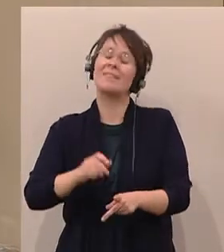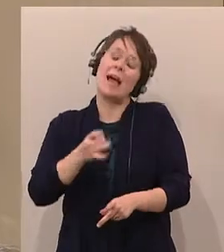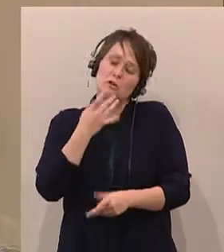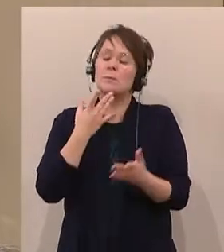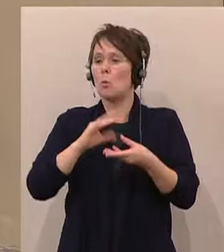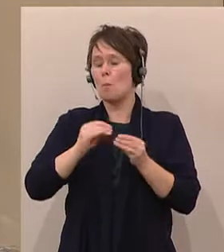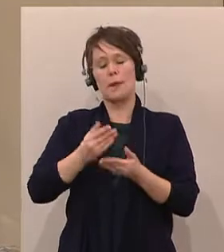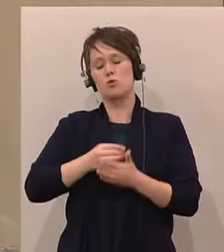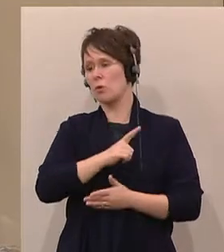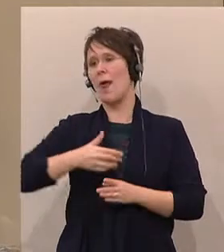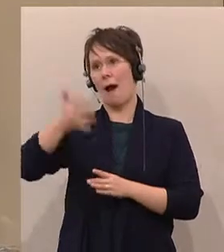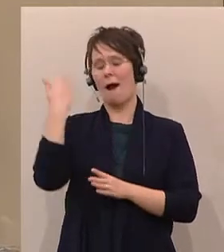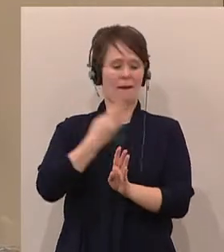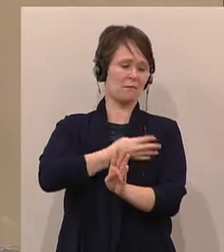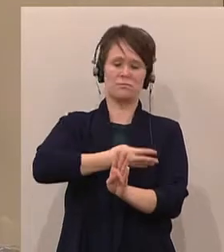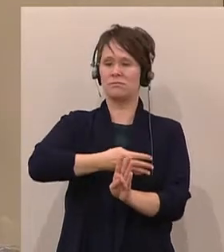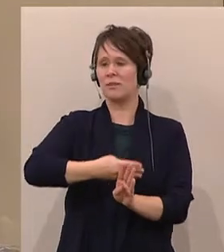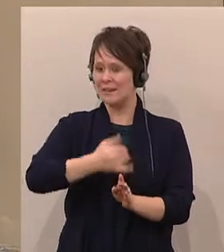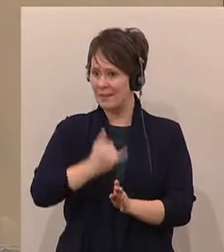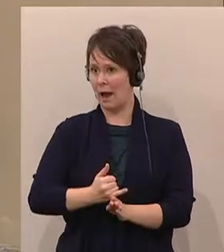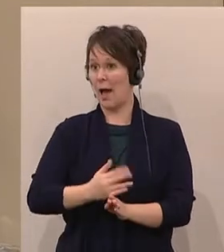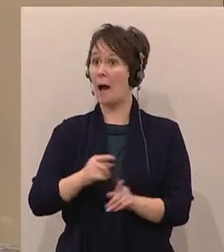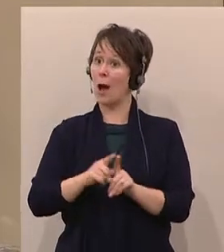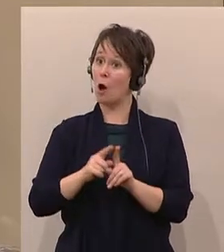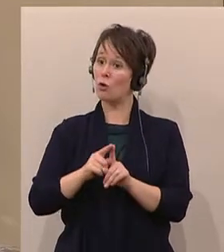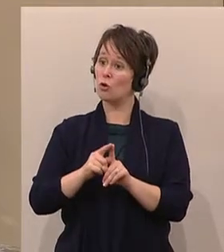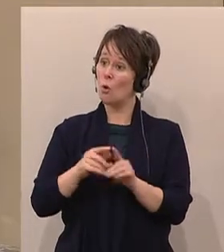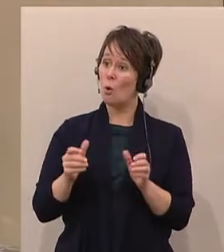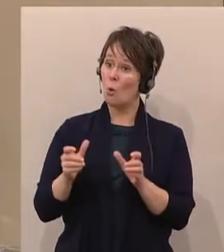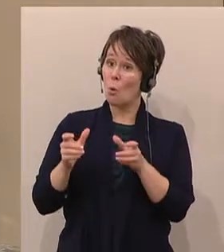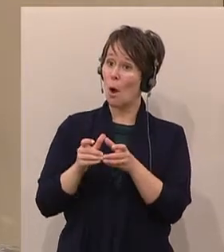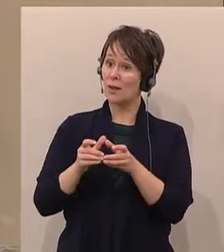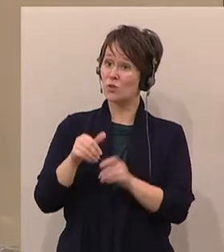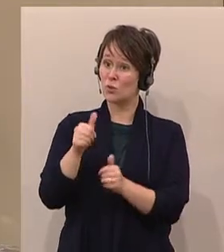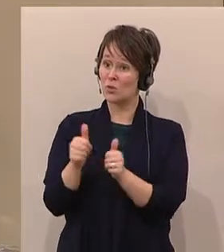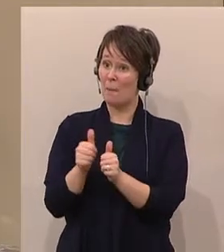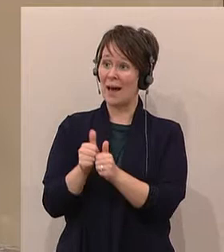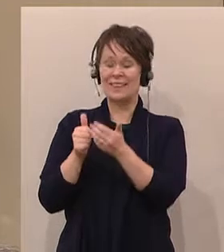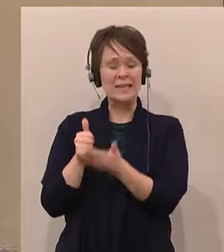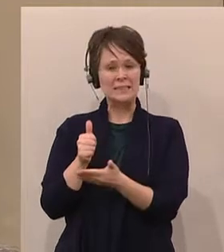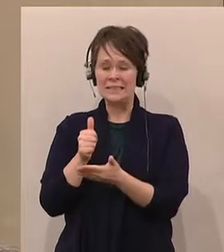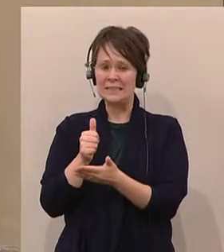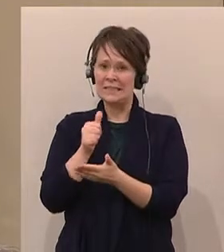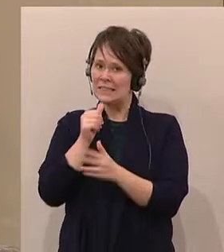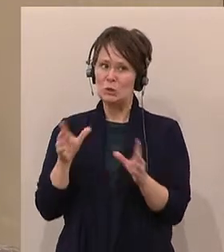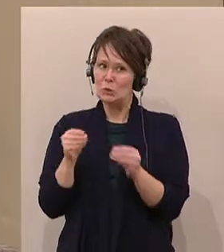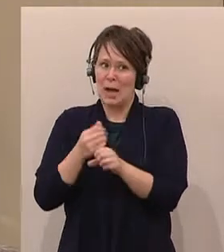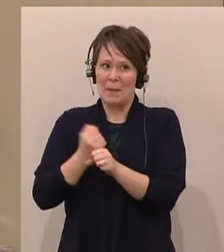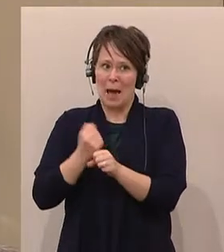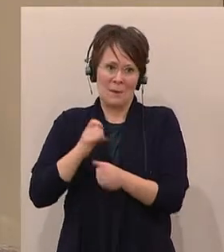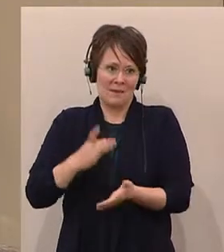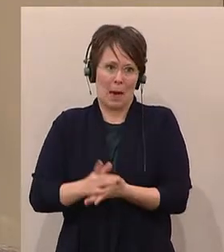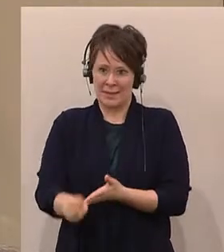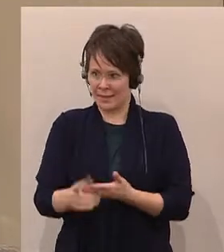haben aber auch einen Koalitionspartner, der in dieser Weise nicht mit uns gemeinsam gearbeitet hat. Und somit